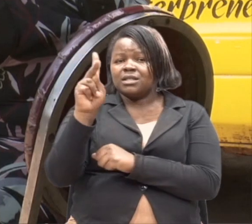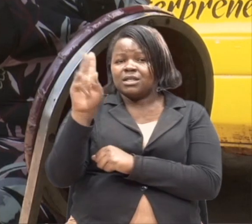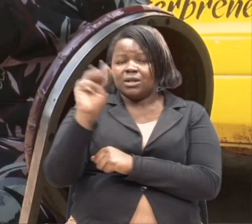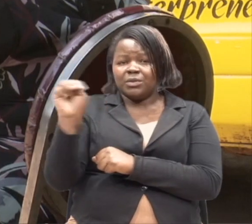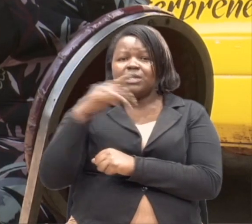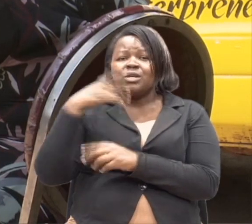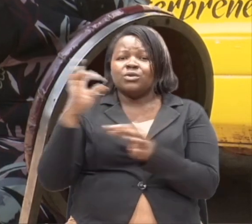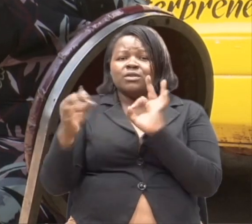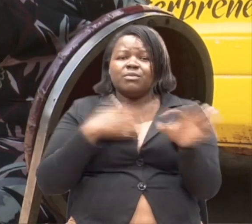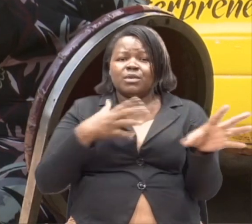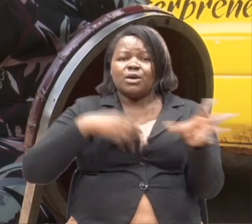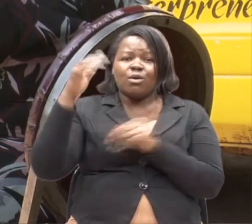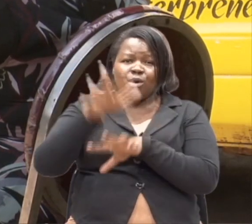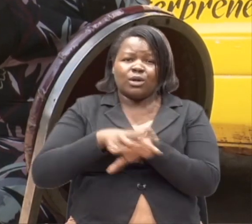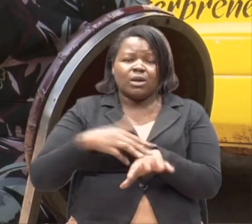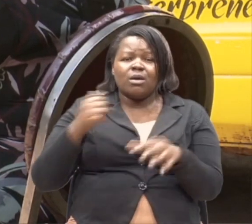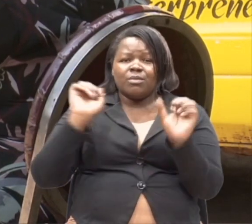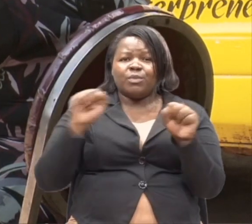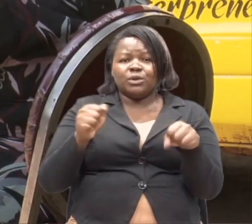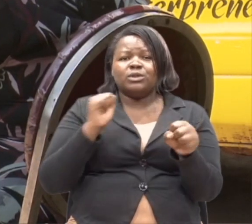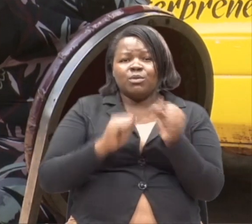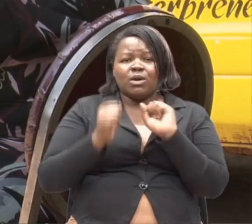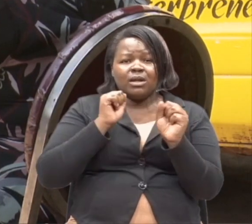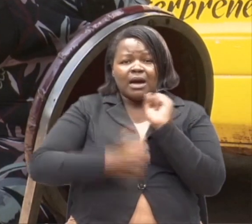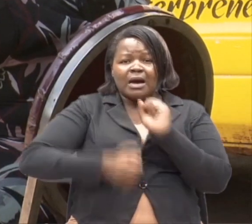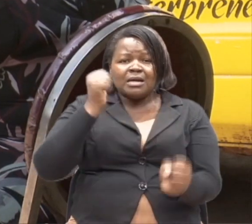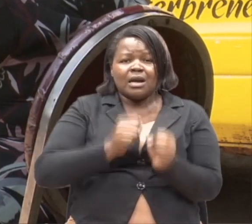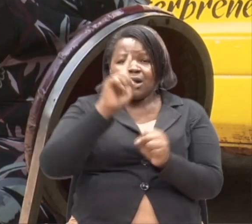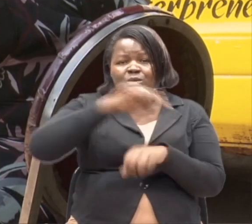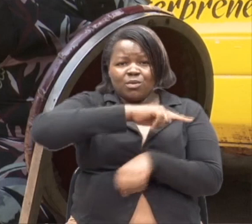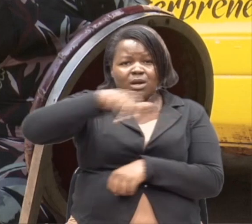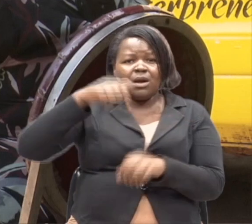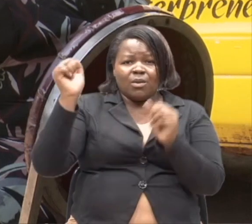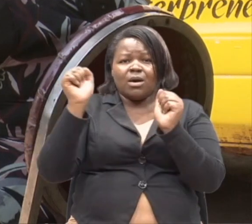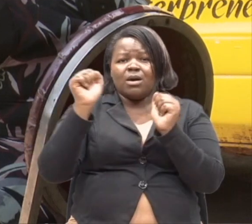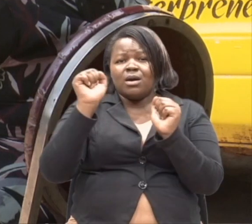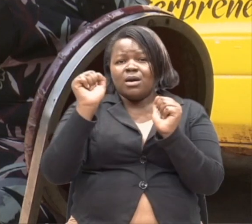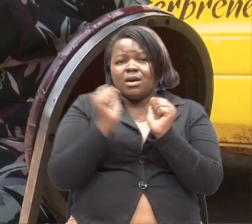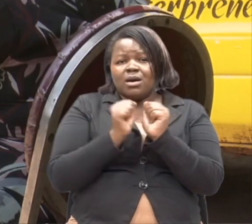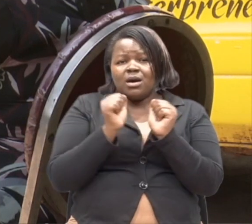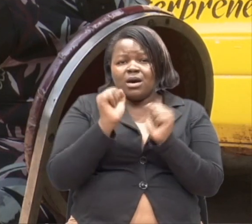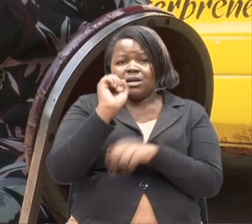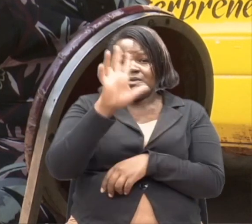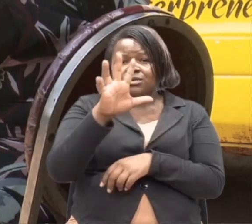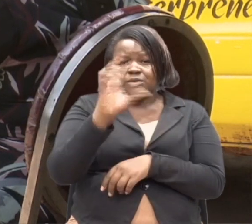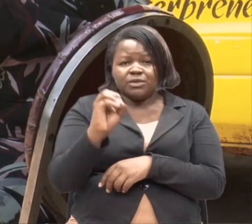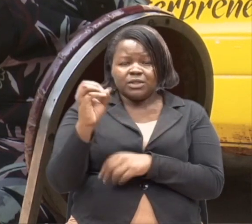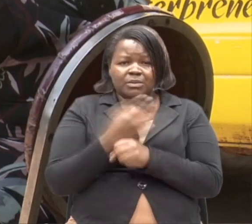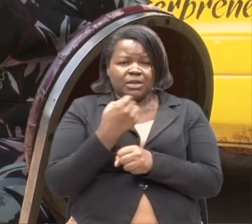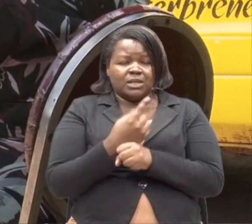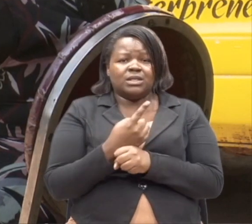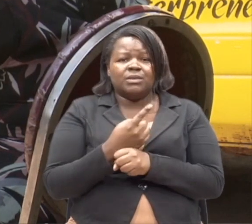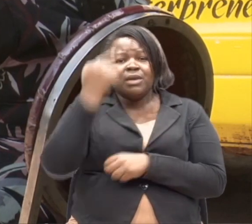pole zaidi. Ni huwena ni tasakimbia 1 hour and 50 minutes. Niwe ni memaliza. Kwa hivyo, kwa hivyo, 1 hour 43 minutes